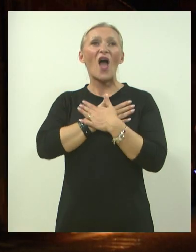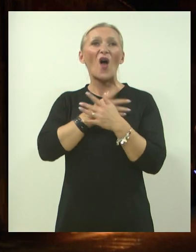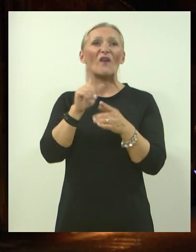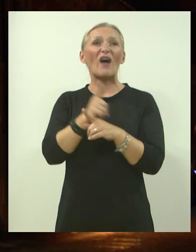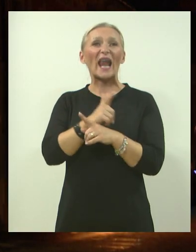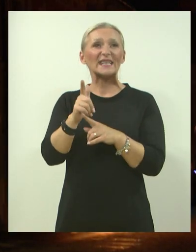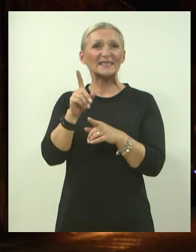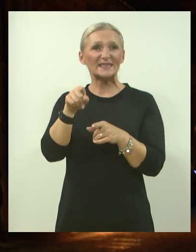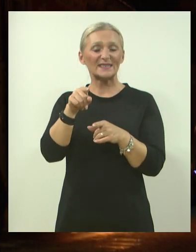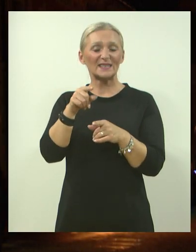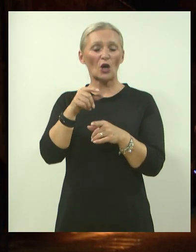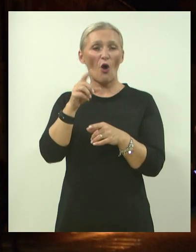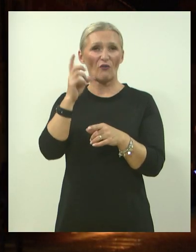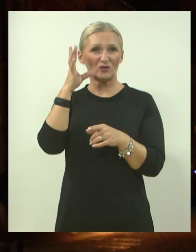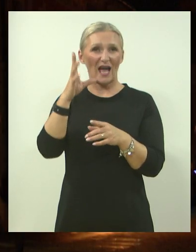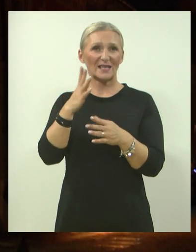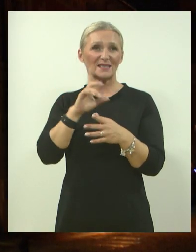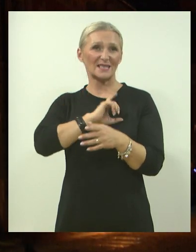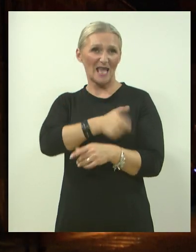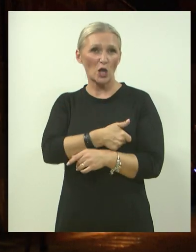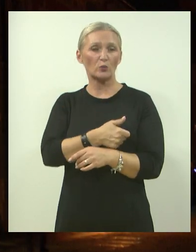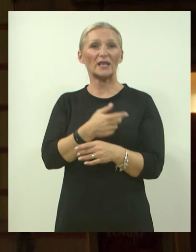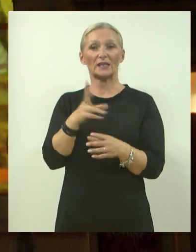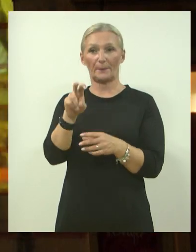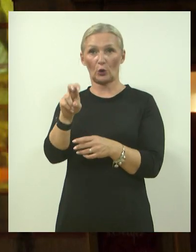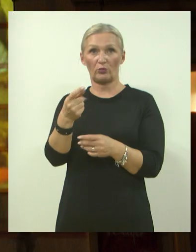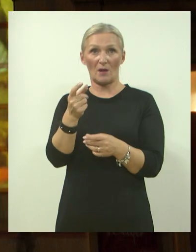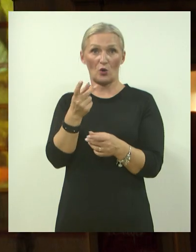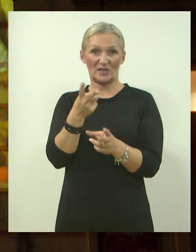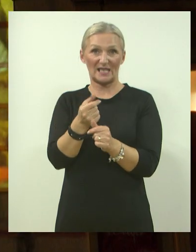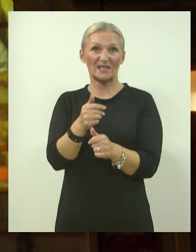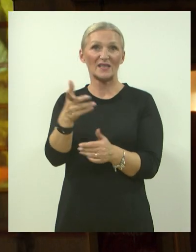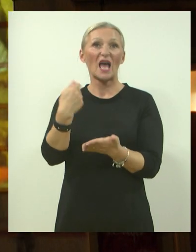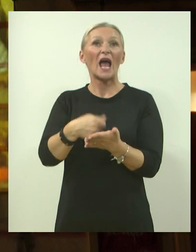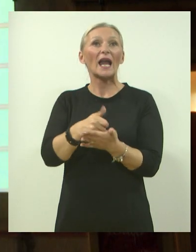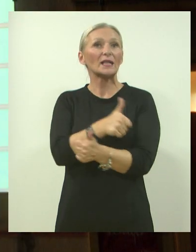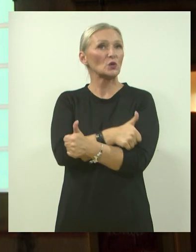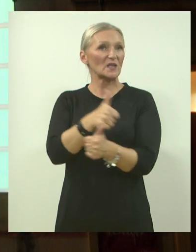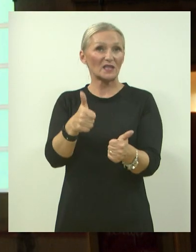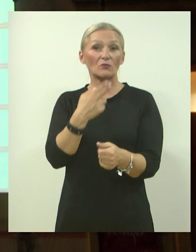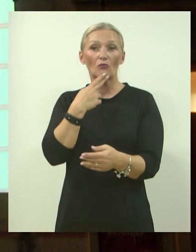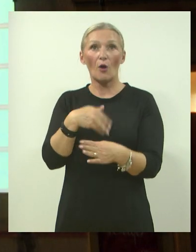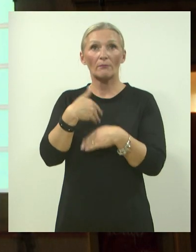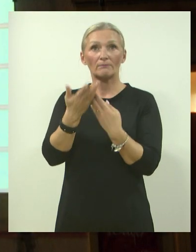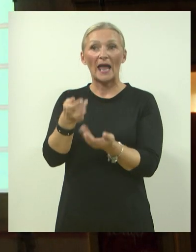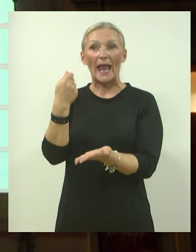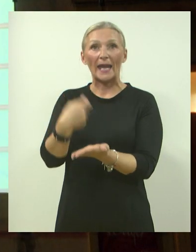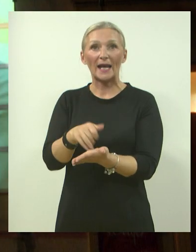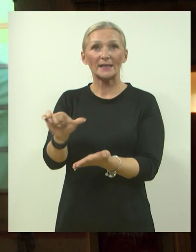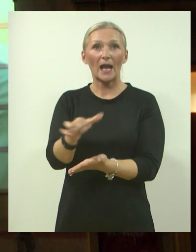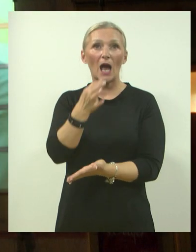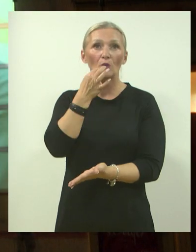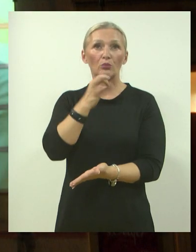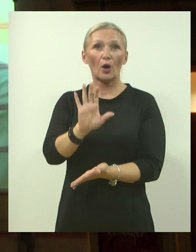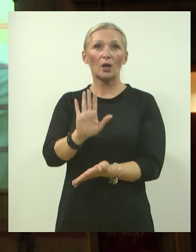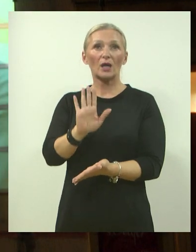akcijama mi prikupljamo sredstva za nagradu za izvrsnost, kojima nagrađujemo najbolje